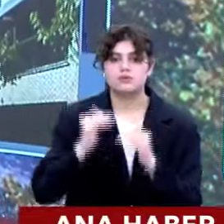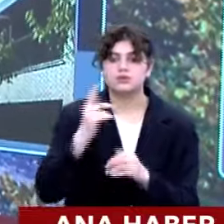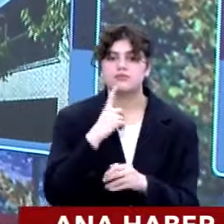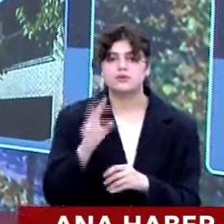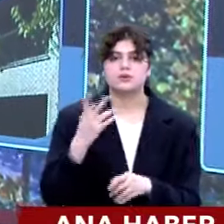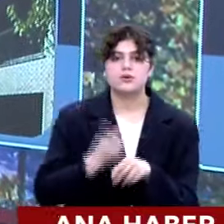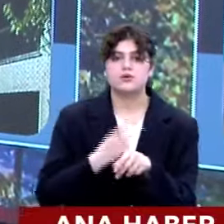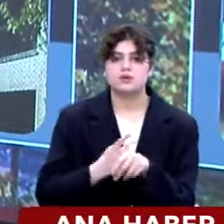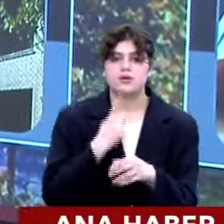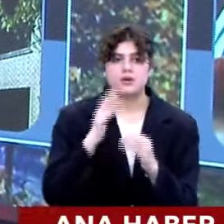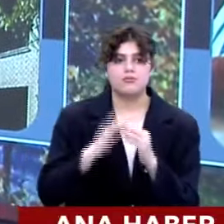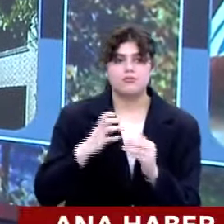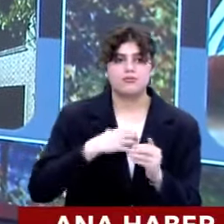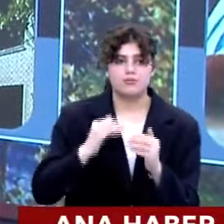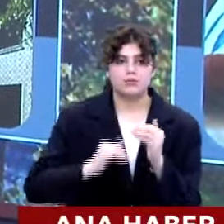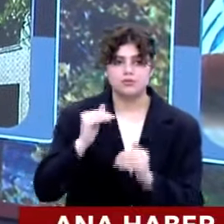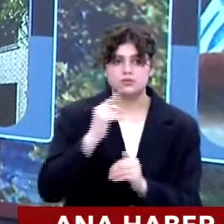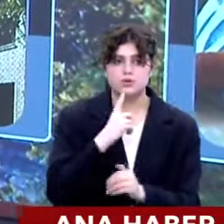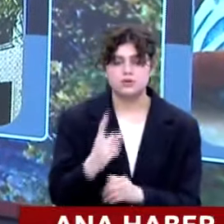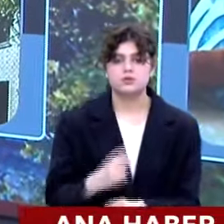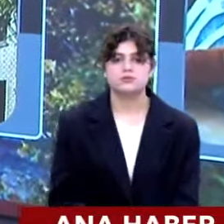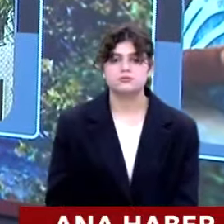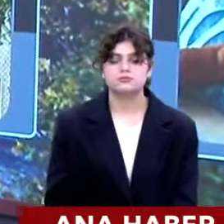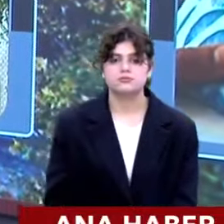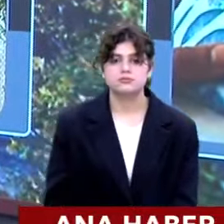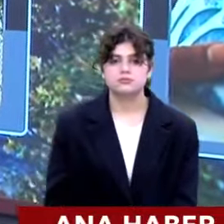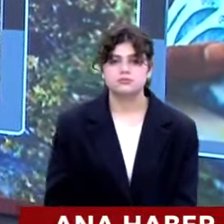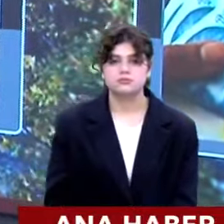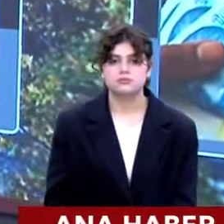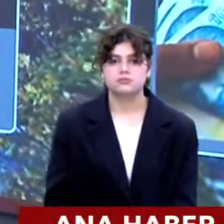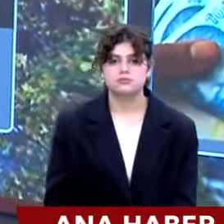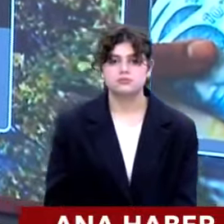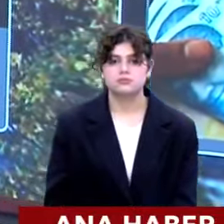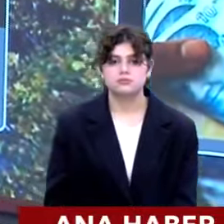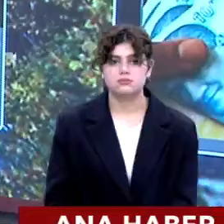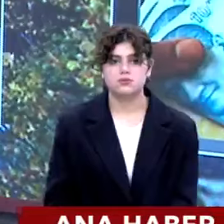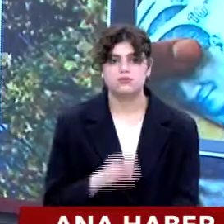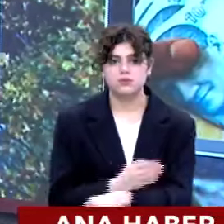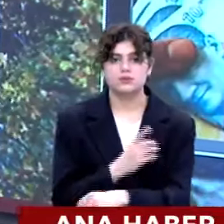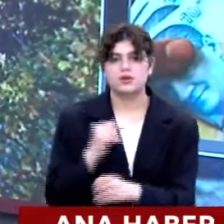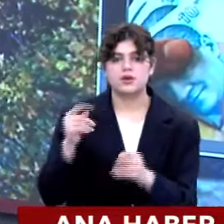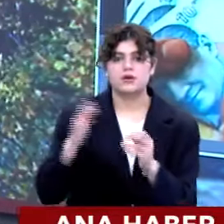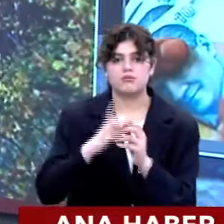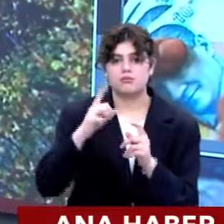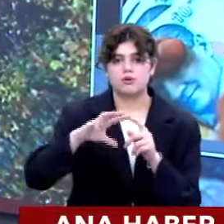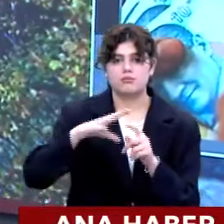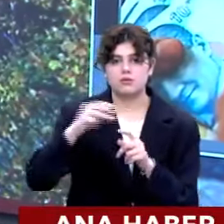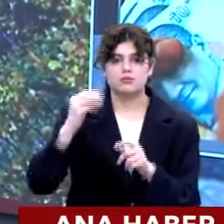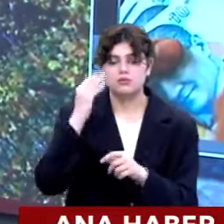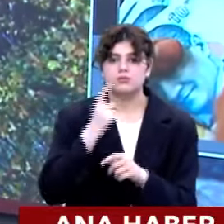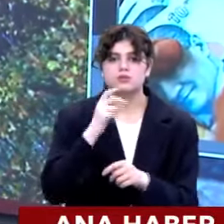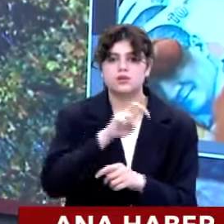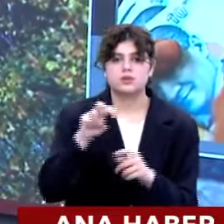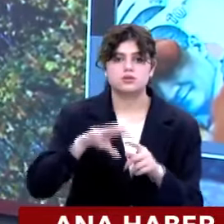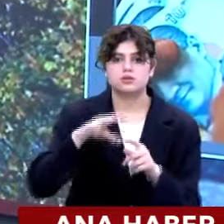Mesela bir an konut fiyatları yükseldi ya. İnanılmaz bir anormalite oldu. Vatandaş o evi 1 milyona almıştı. Evinin değeri bir anda